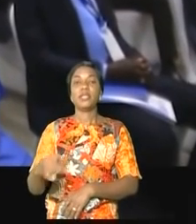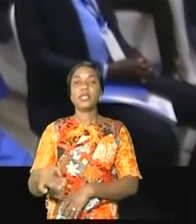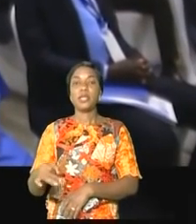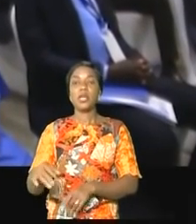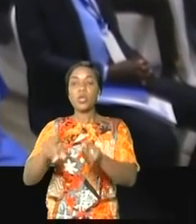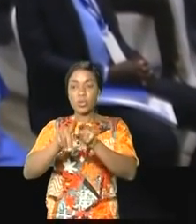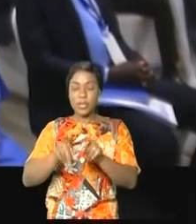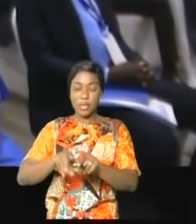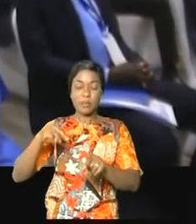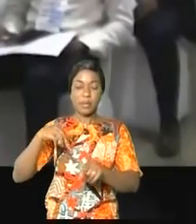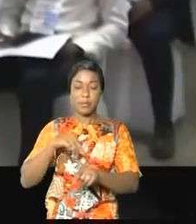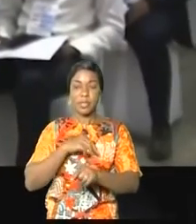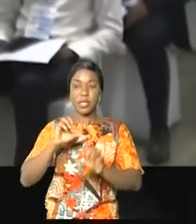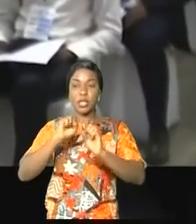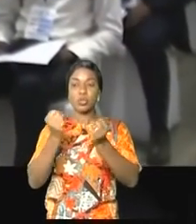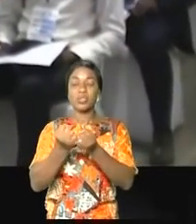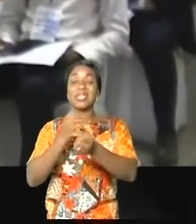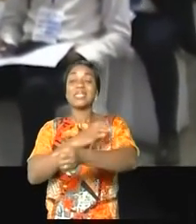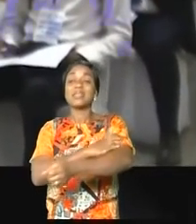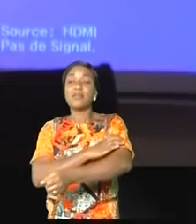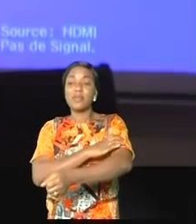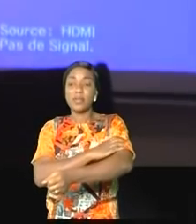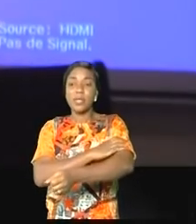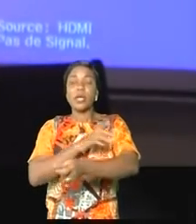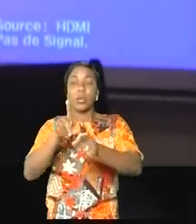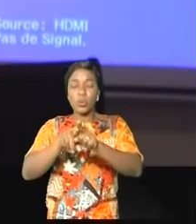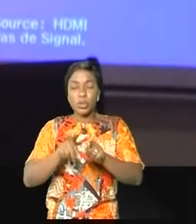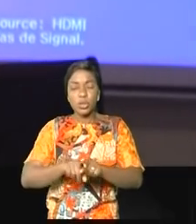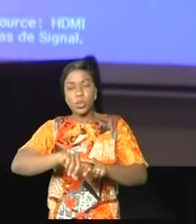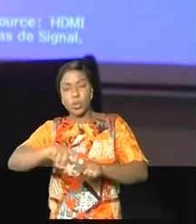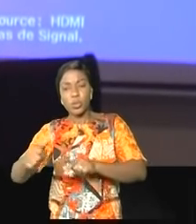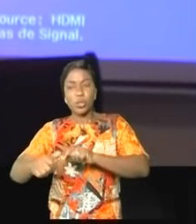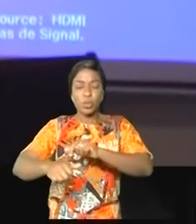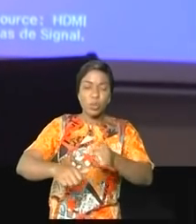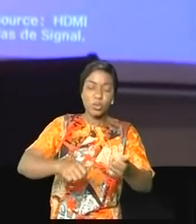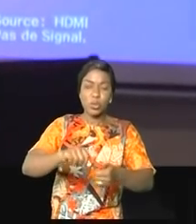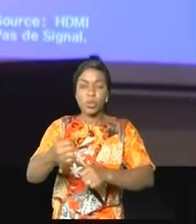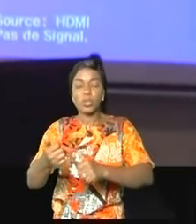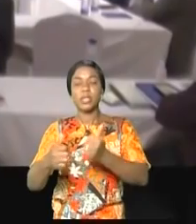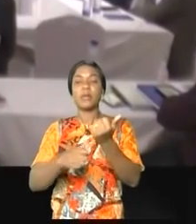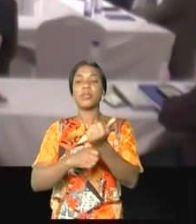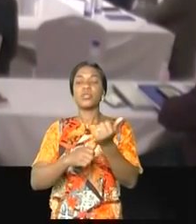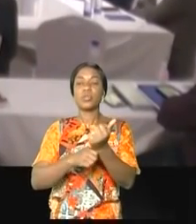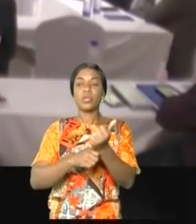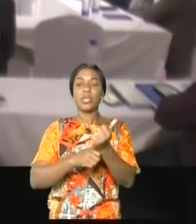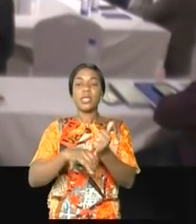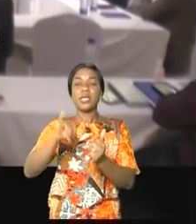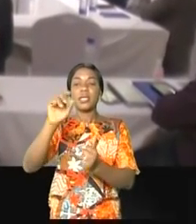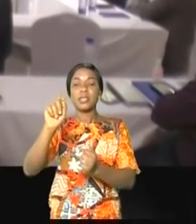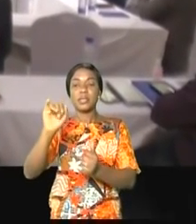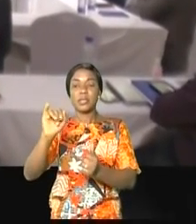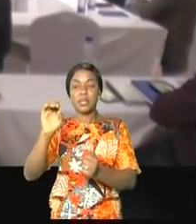des membres de la société civile, des institutions publiques ainsi que du secrétariat exécutif de l'ITRDC. Après